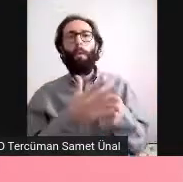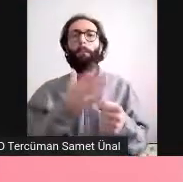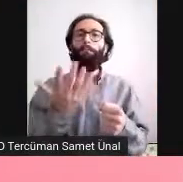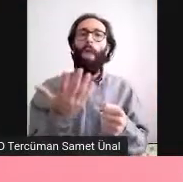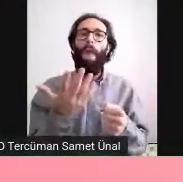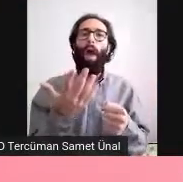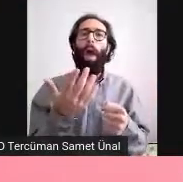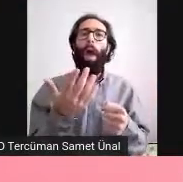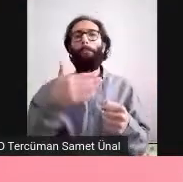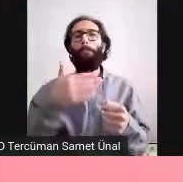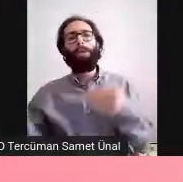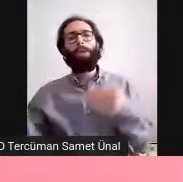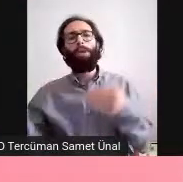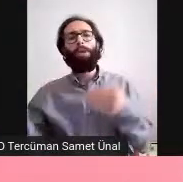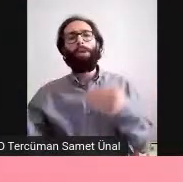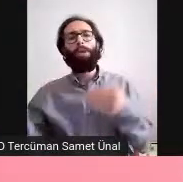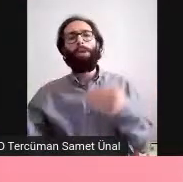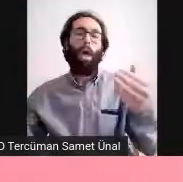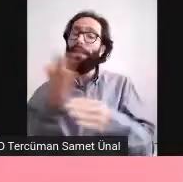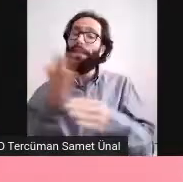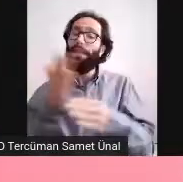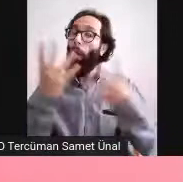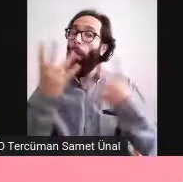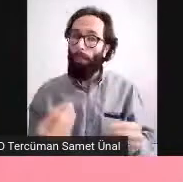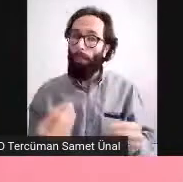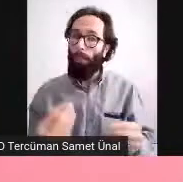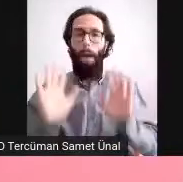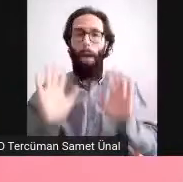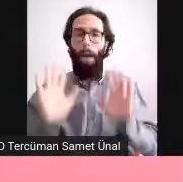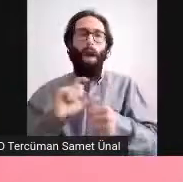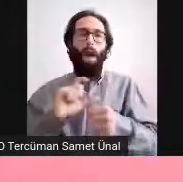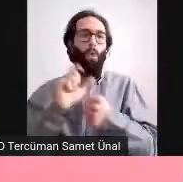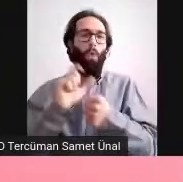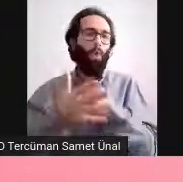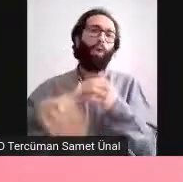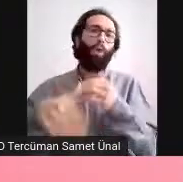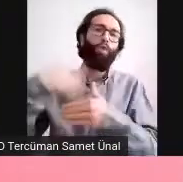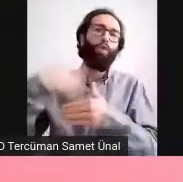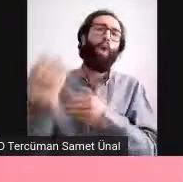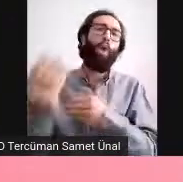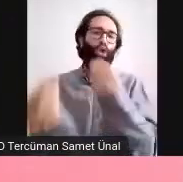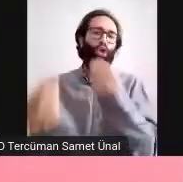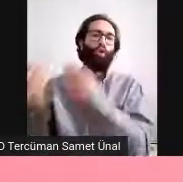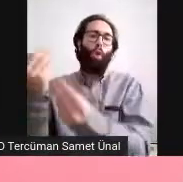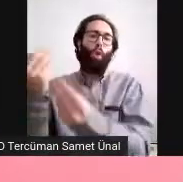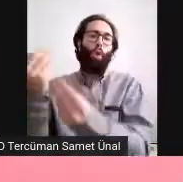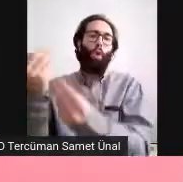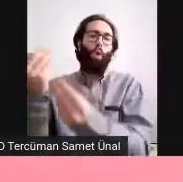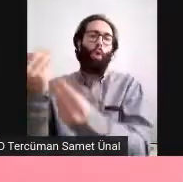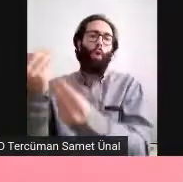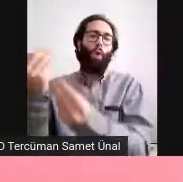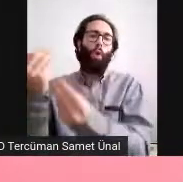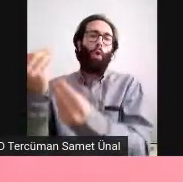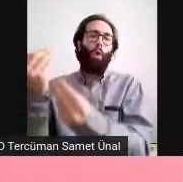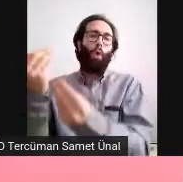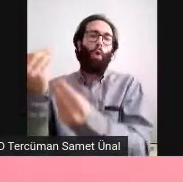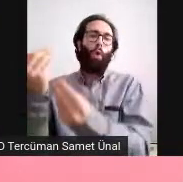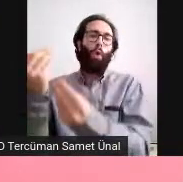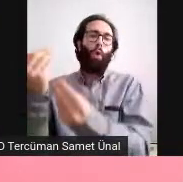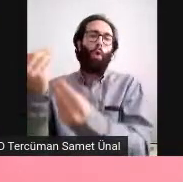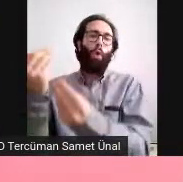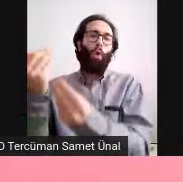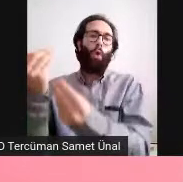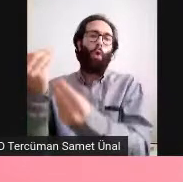için oluyordur. O da var. Ya belki immun sistem çok yoğun çalıştığı için işte